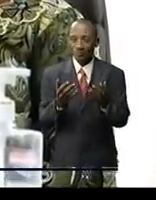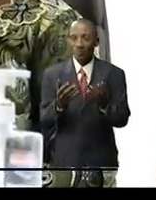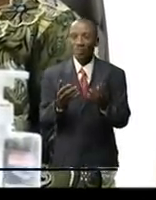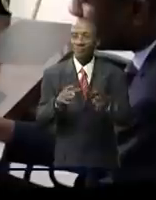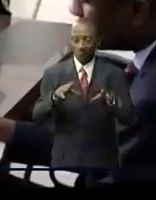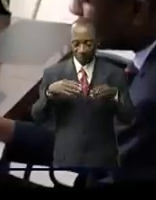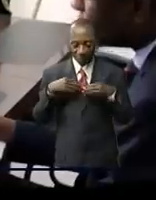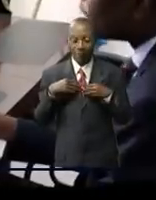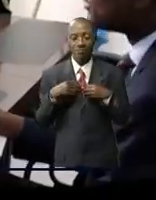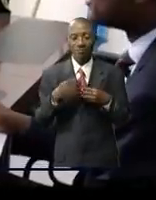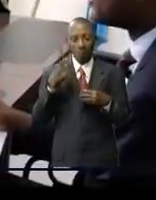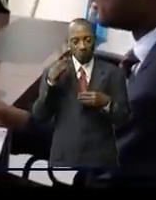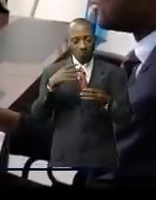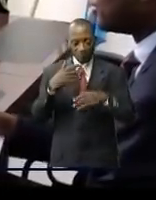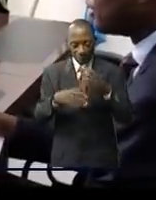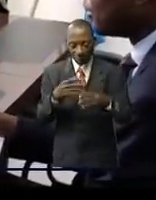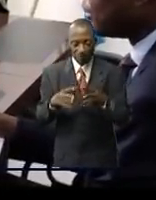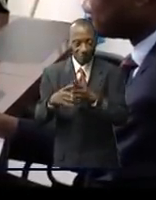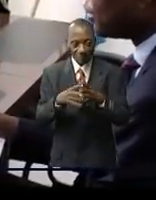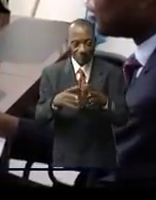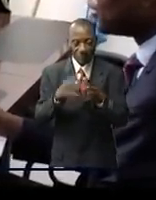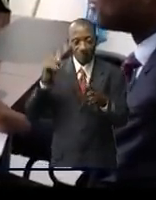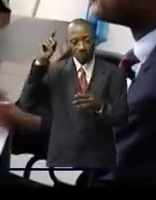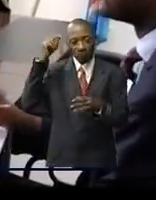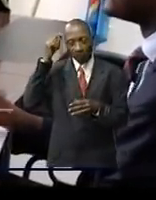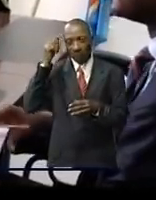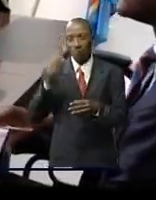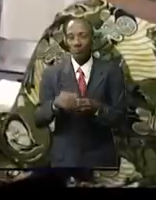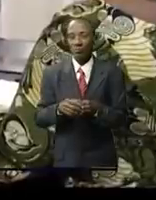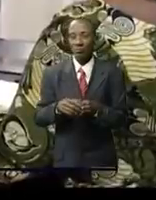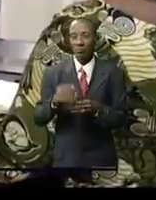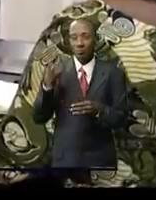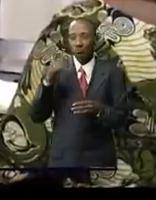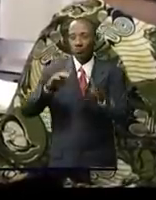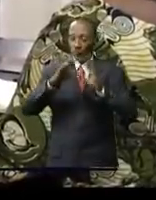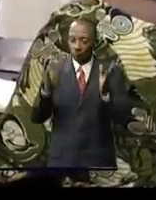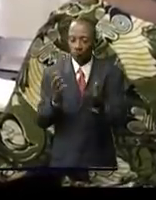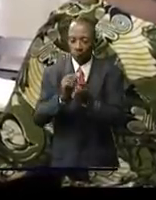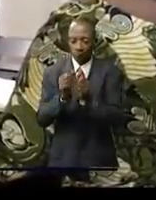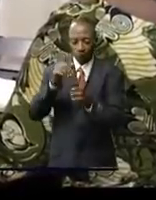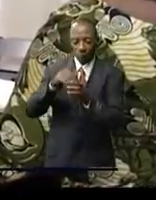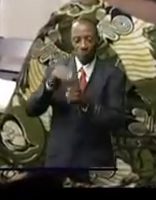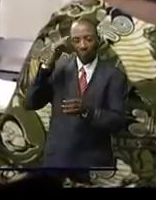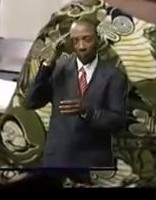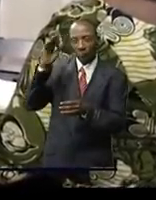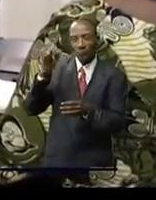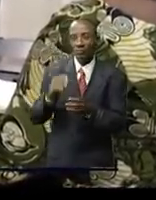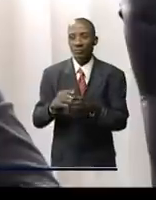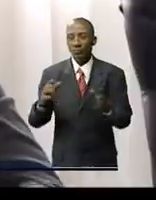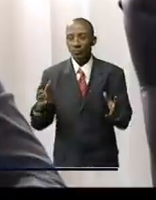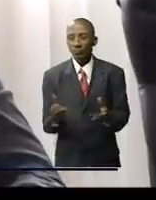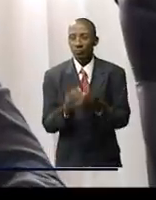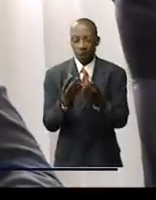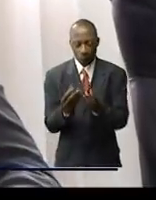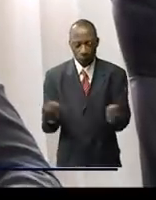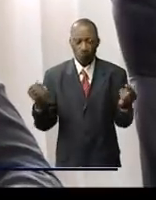travail et ceux au mépris du code minier. Des problèmes qui touchent également à la délocalisation des habitants de Dourba ont été